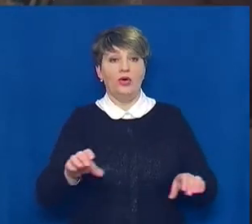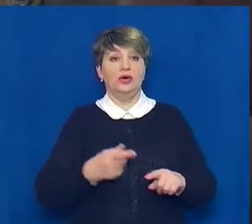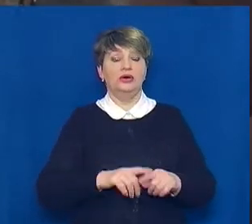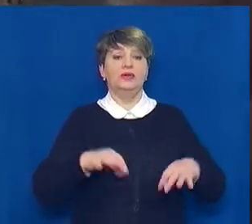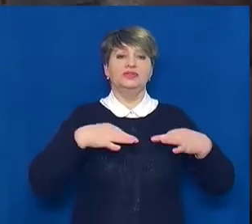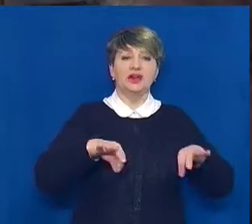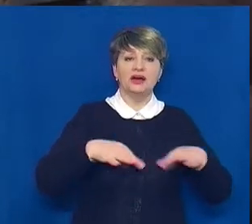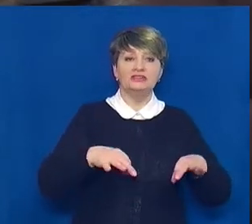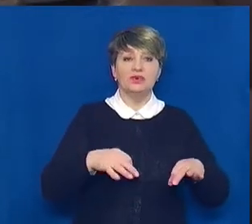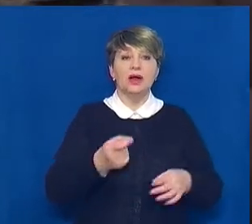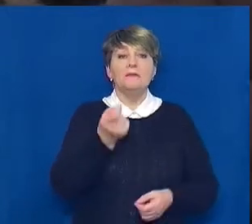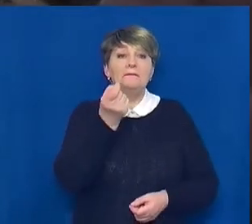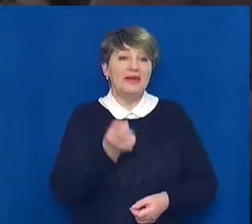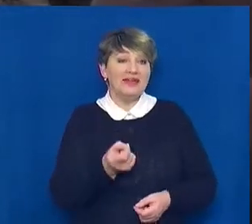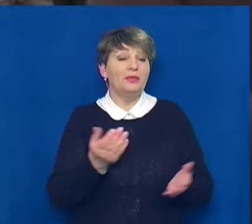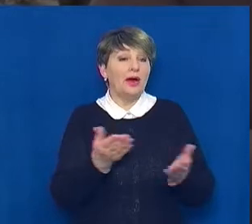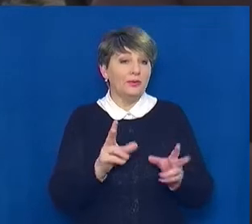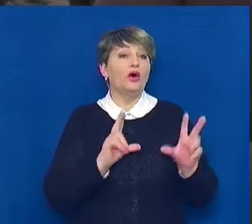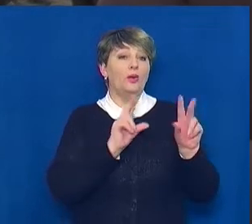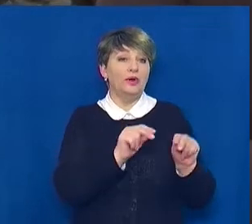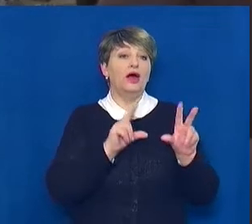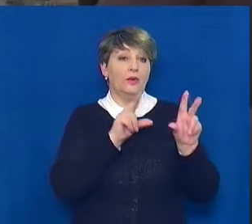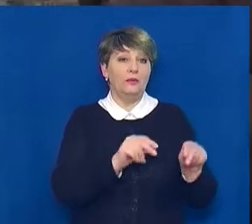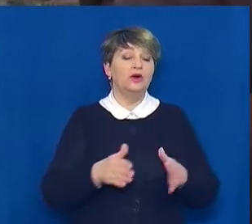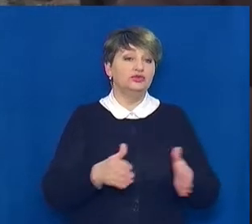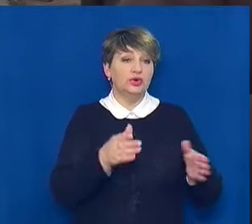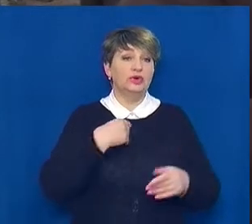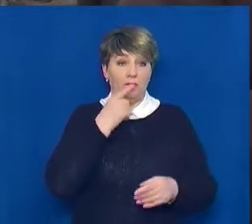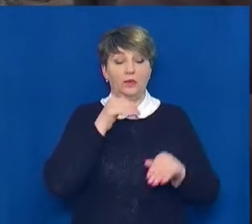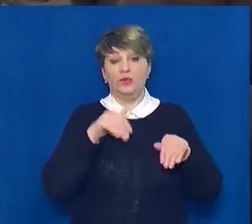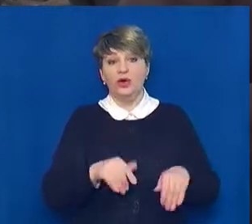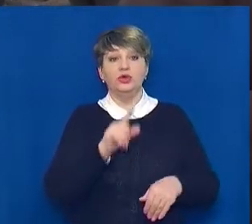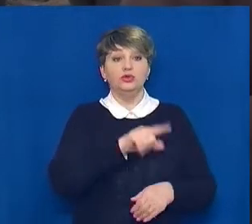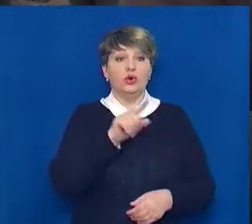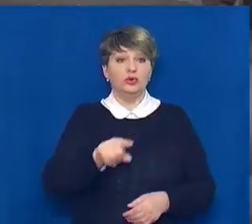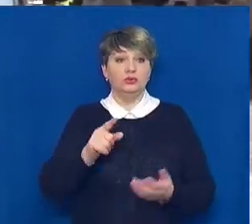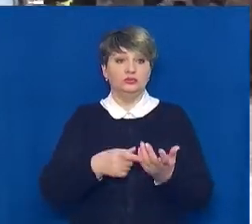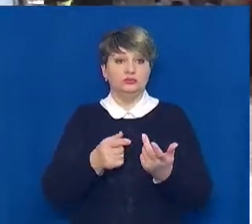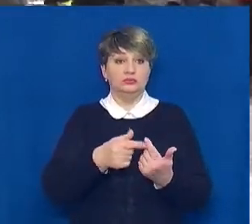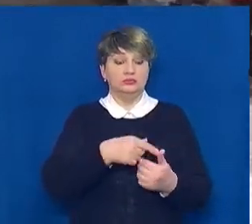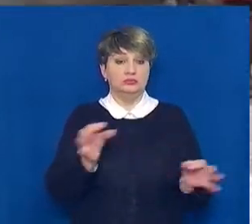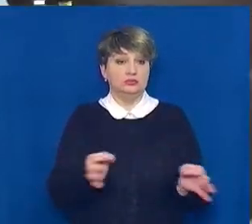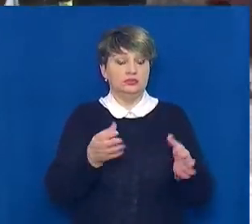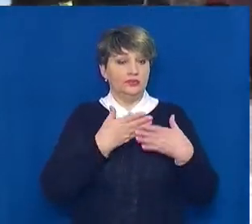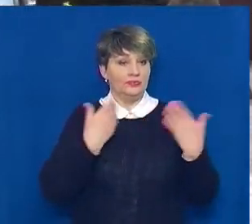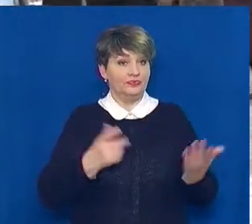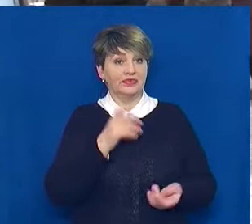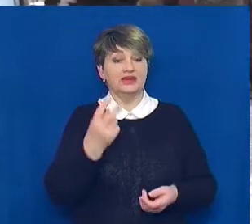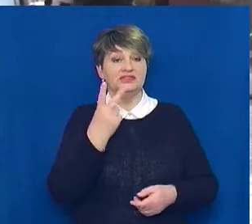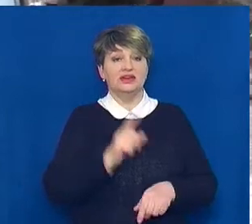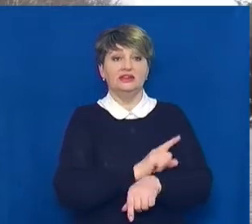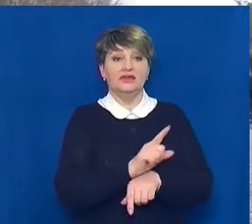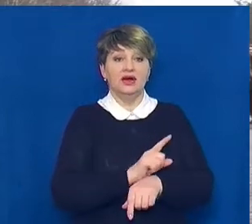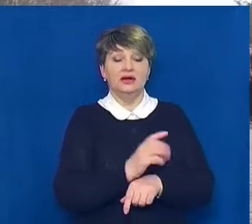транспорт. Мінімум. Якийсь мінімум. Ми вже за дороги не билакаємо. Немає ні того, ні того, ні того. За дві години з початку